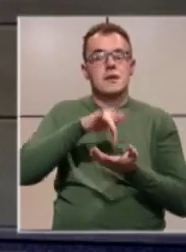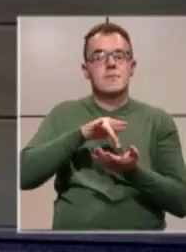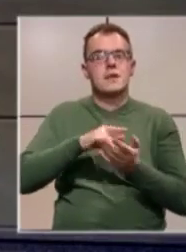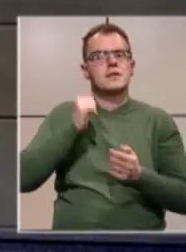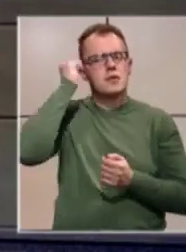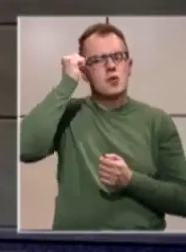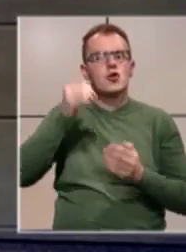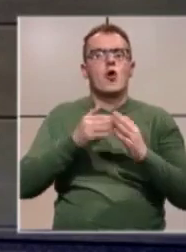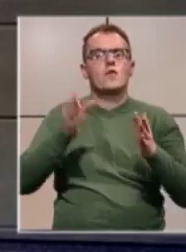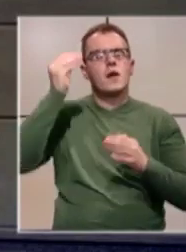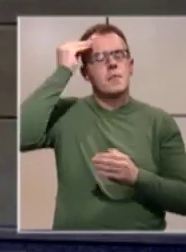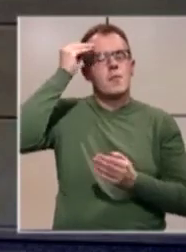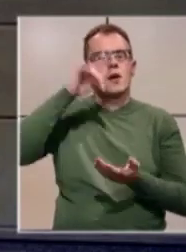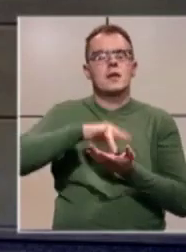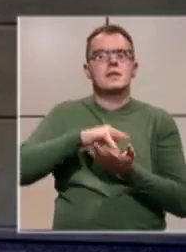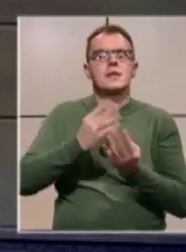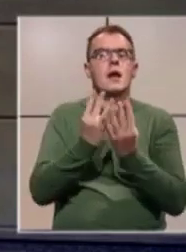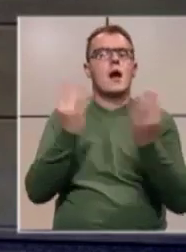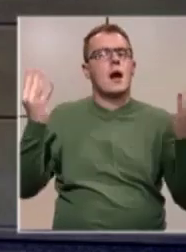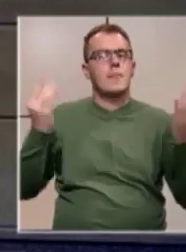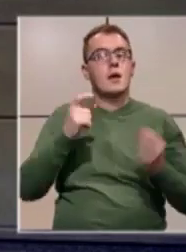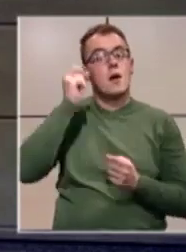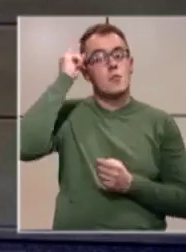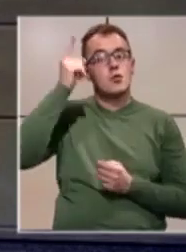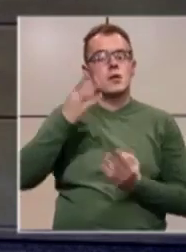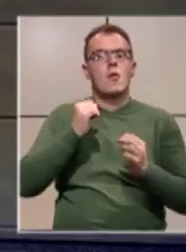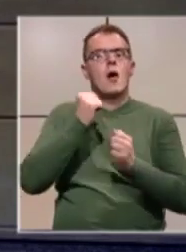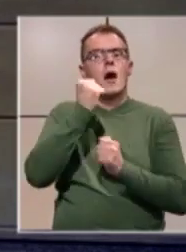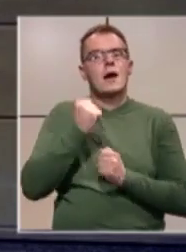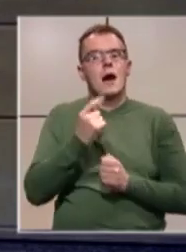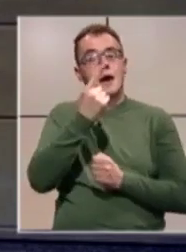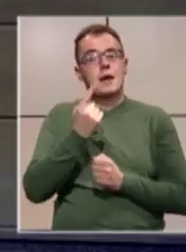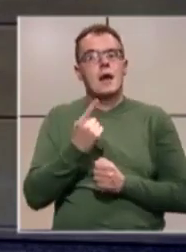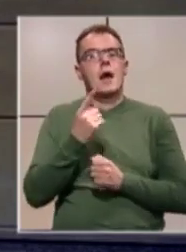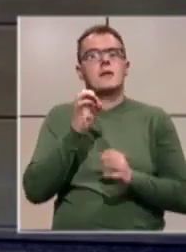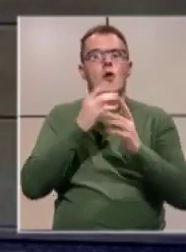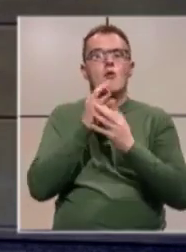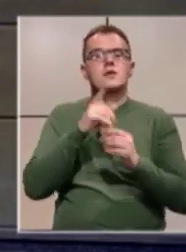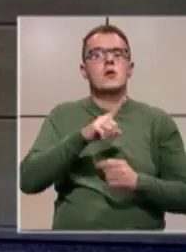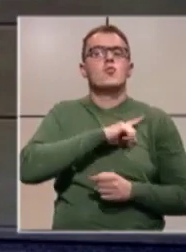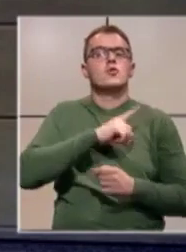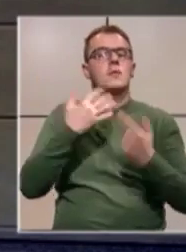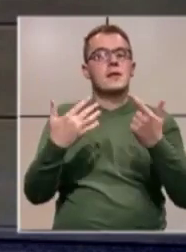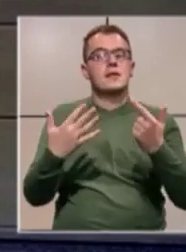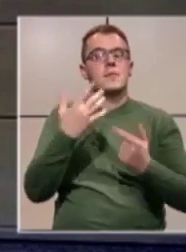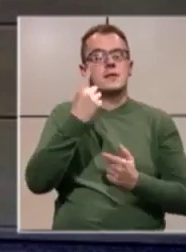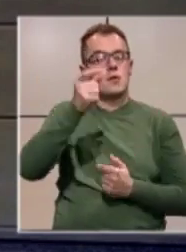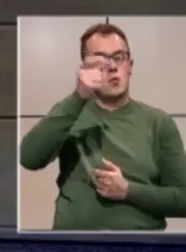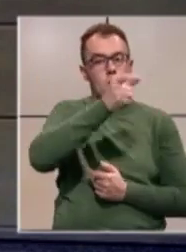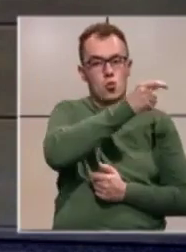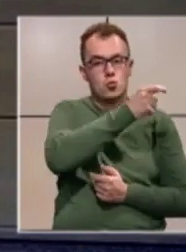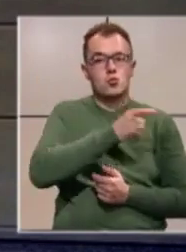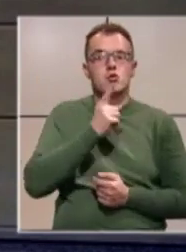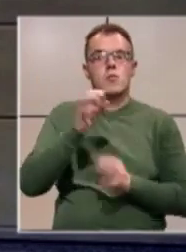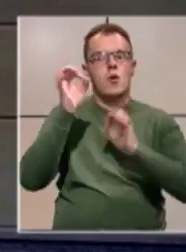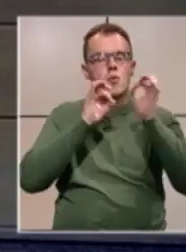zločina otvoren memorialni centar kapija. Podsjetimo, granata je ispanjena sa Ozrena. Usmrtila je 71 osobu,